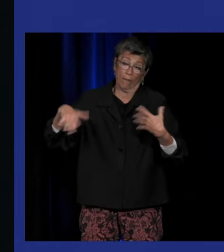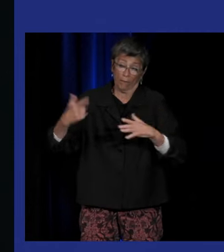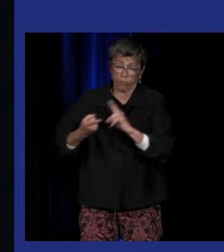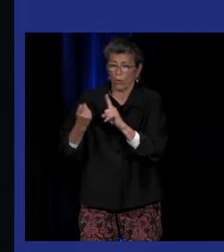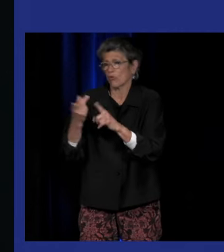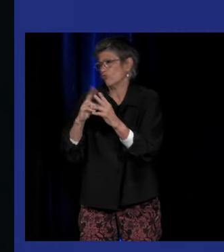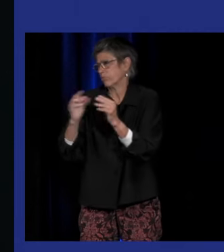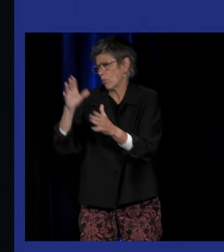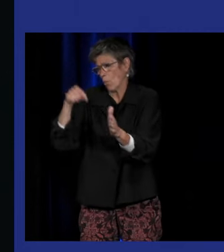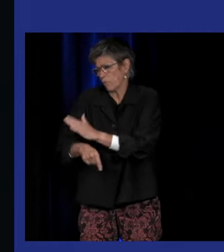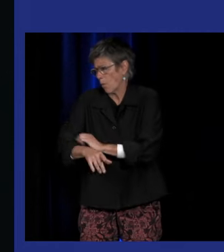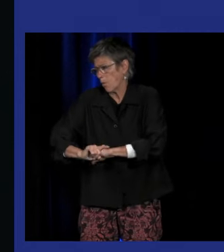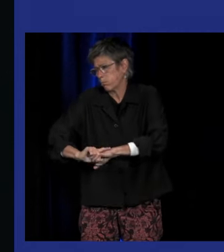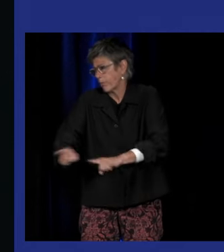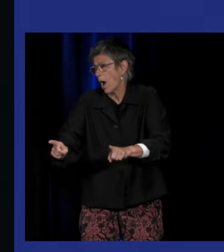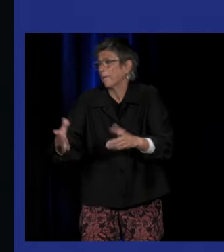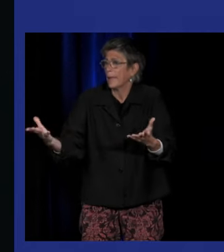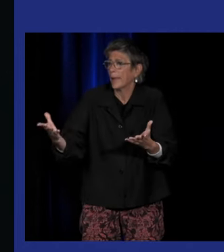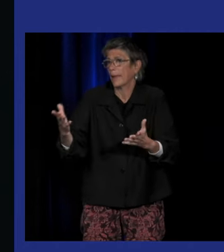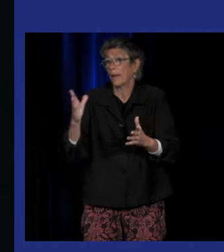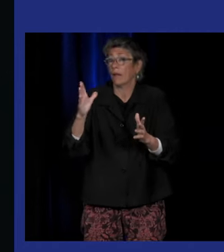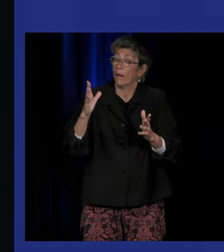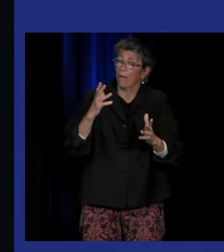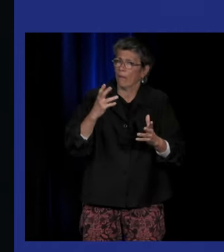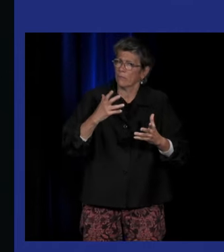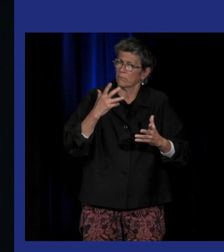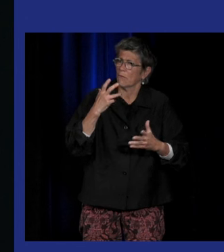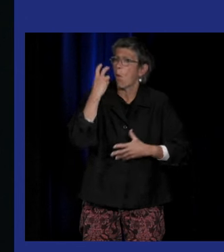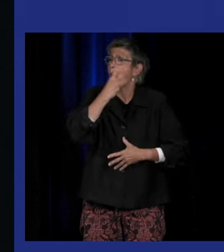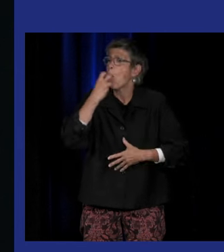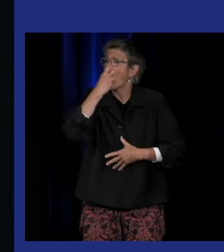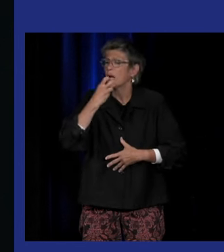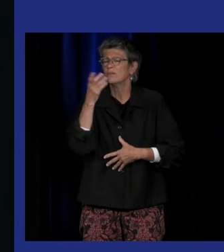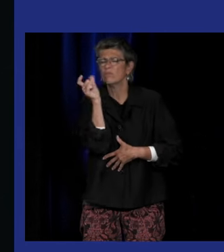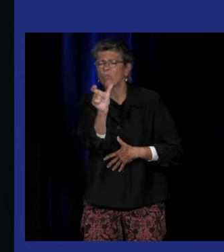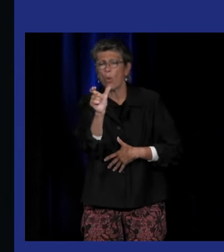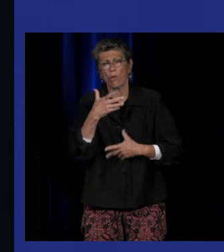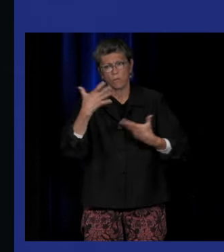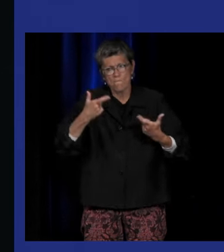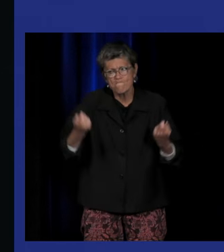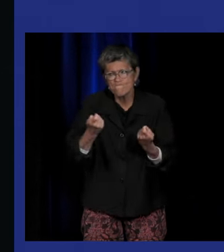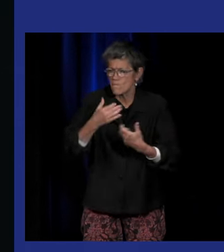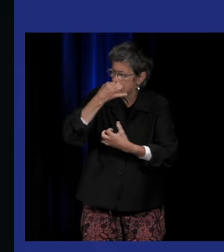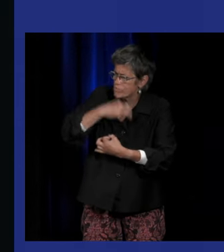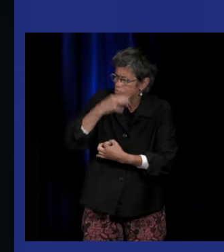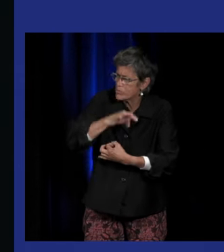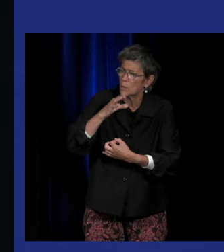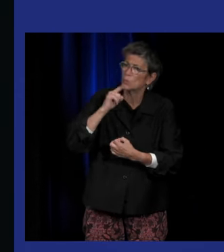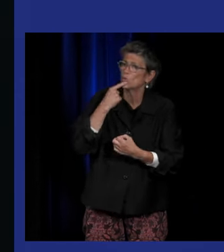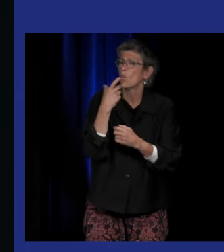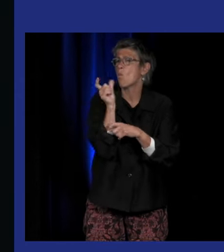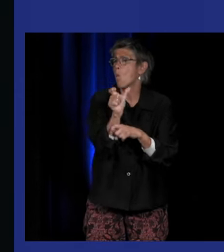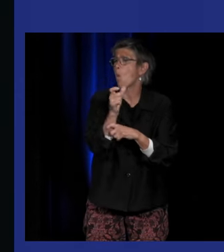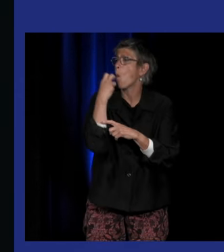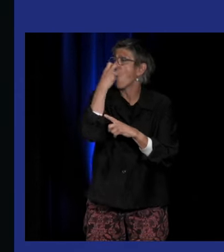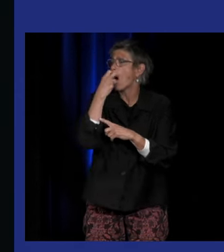importants. Donc, on les catégorise comme ça. Ceux qui sont partisans de l'éducation en langue des signes, ce qu'on va